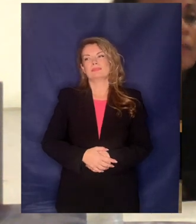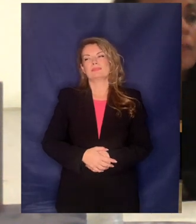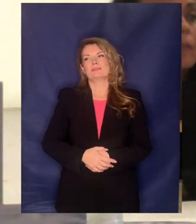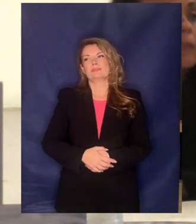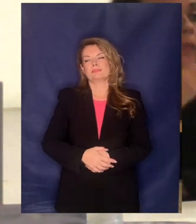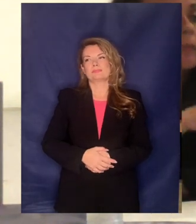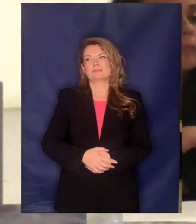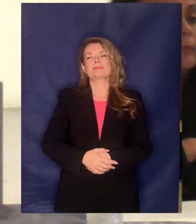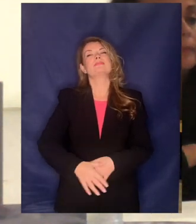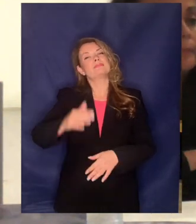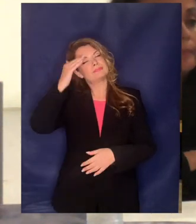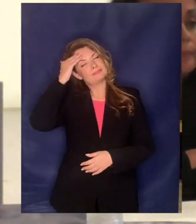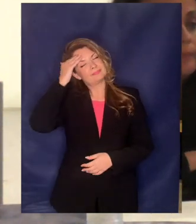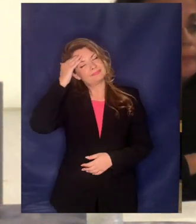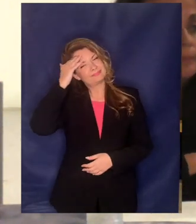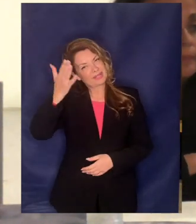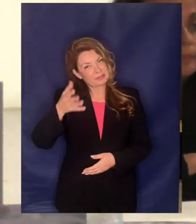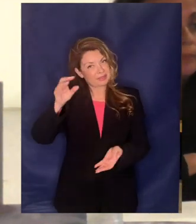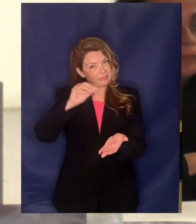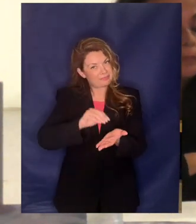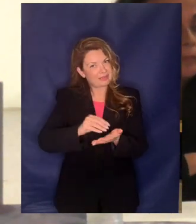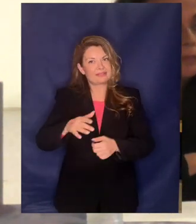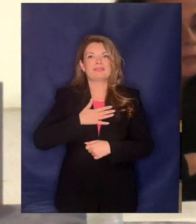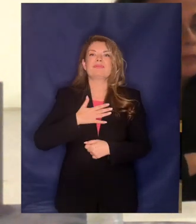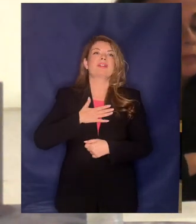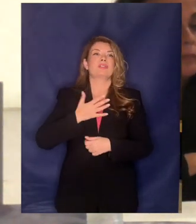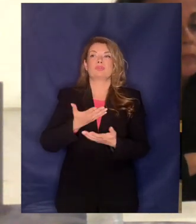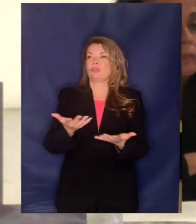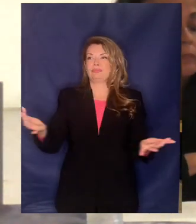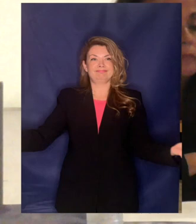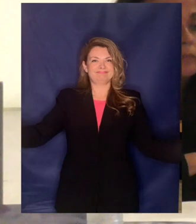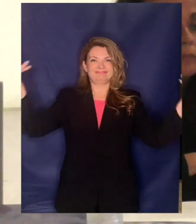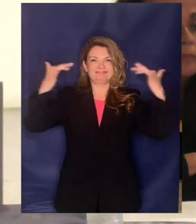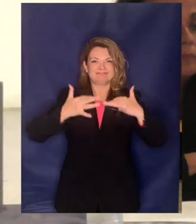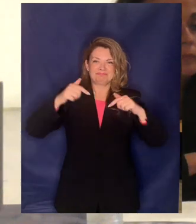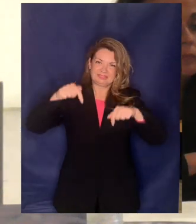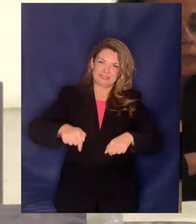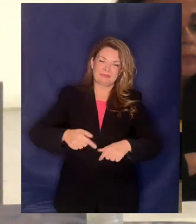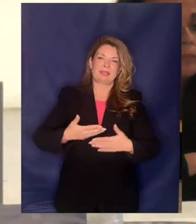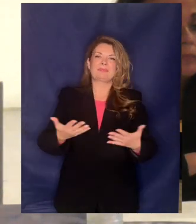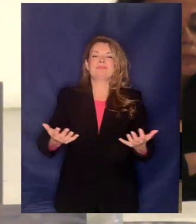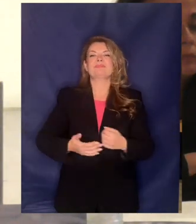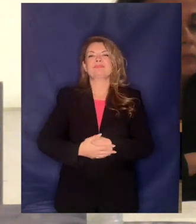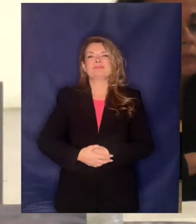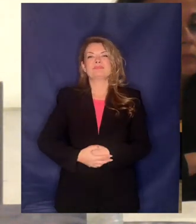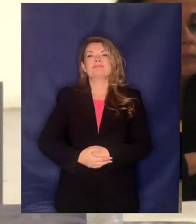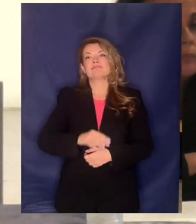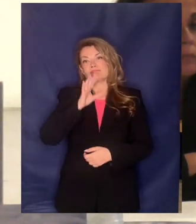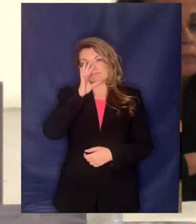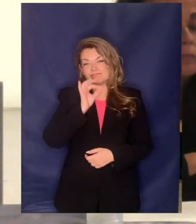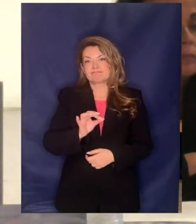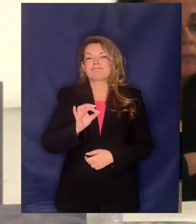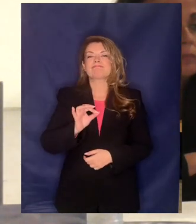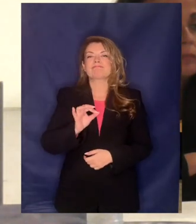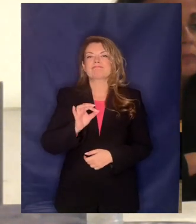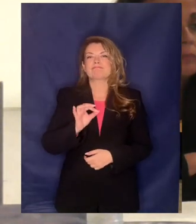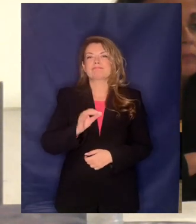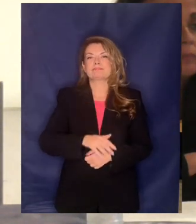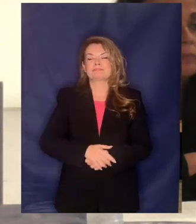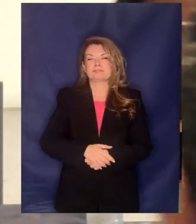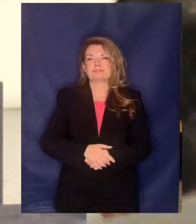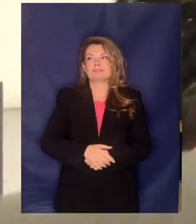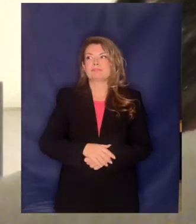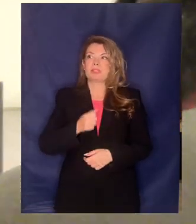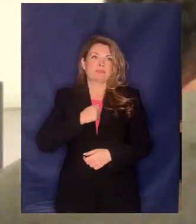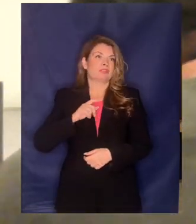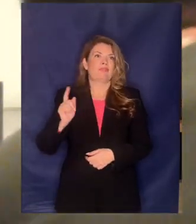Ναι, καλησπέρα και πάλι ευχαριστούμε πάρα πολύ για την παρουσία σας εδώ πέρα ειλικρινά πιστεύω